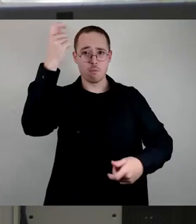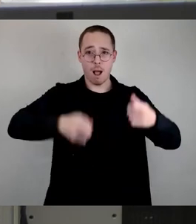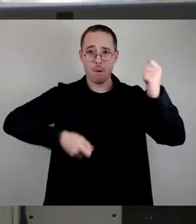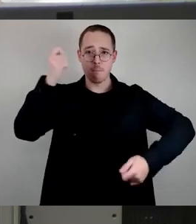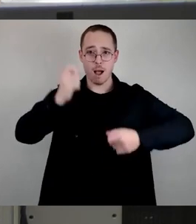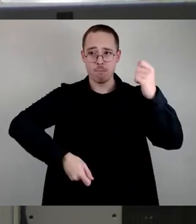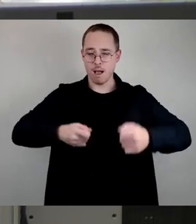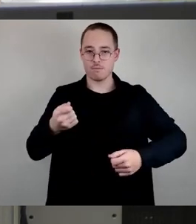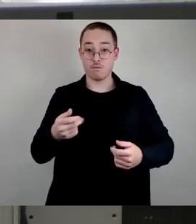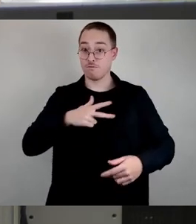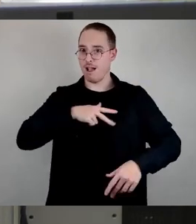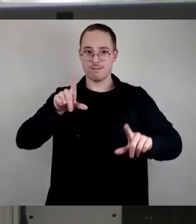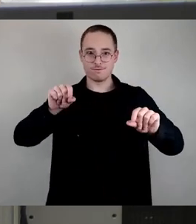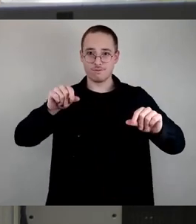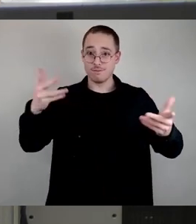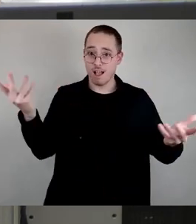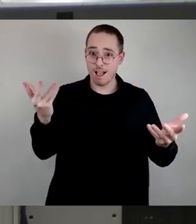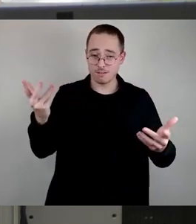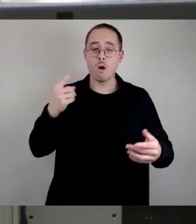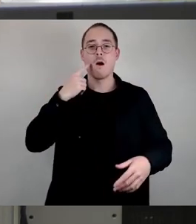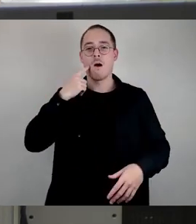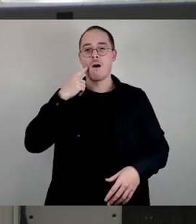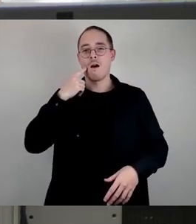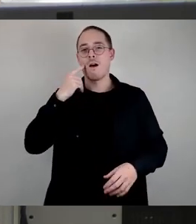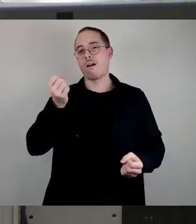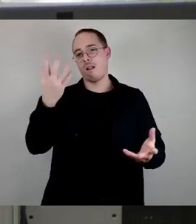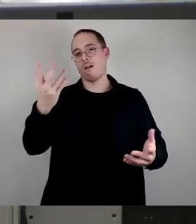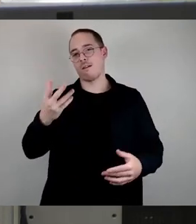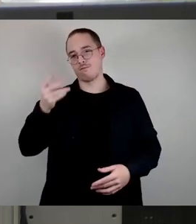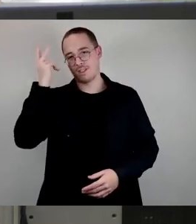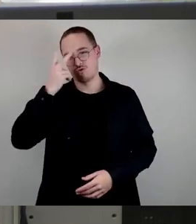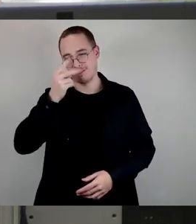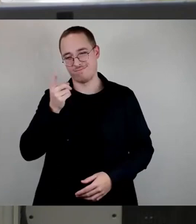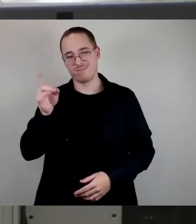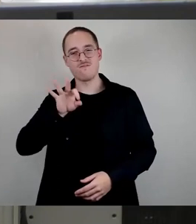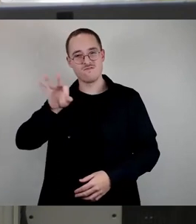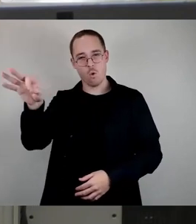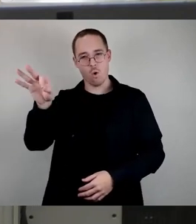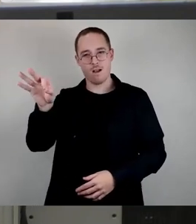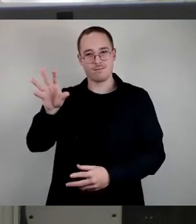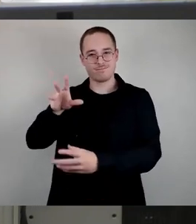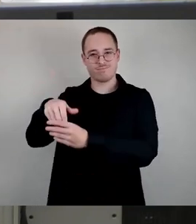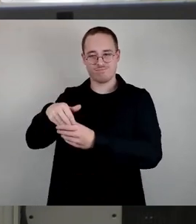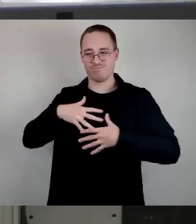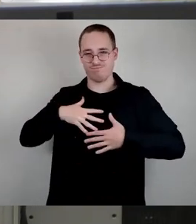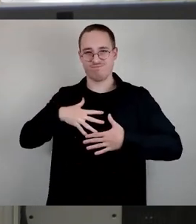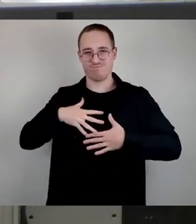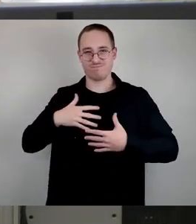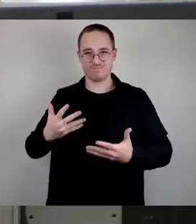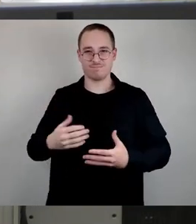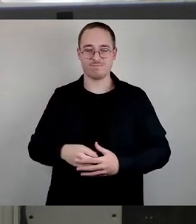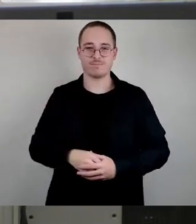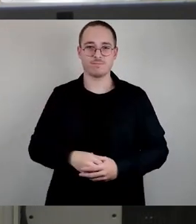was dieser Tumult ist. Und die Bilder, die wir im Kopf hatten, oder die wir alle im Kopf haben, vom 7.